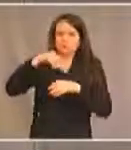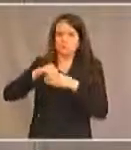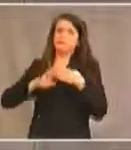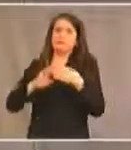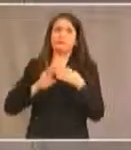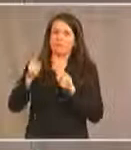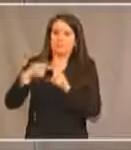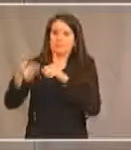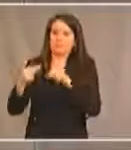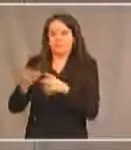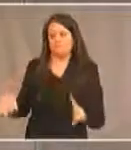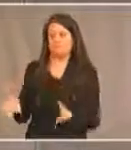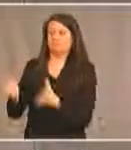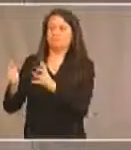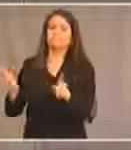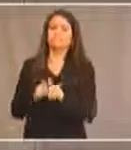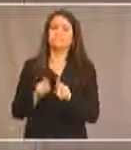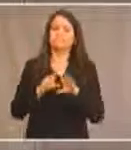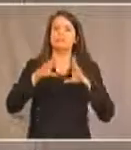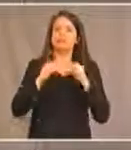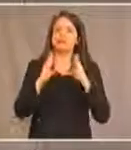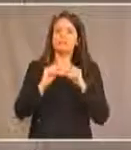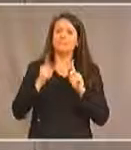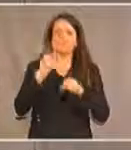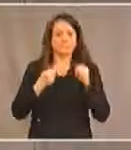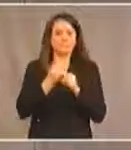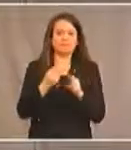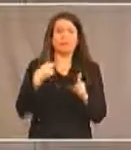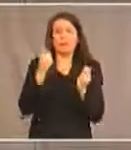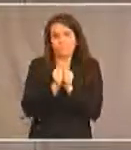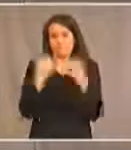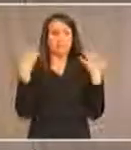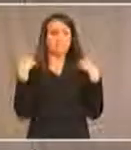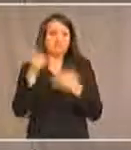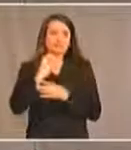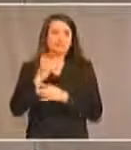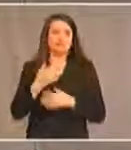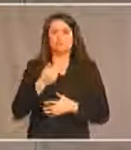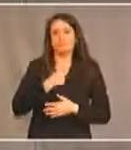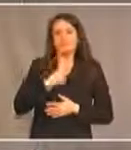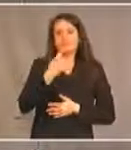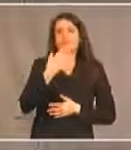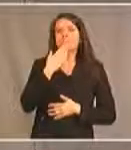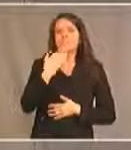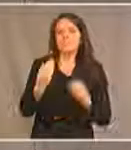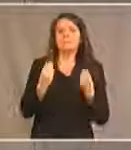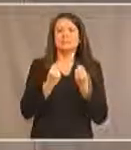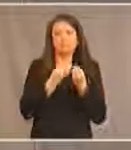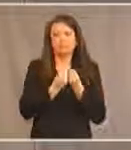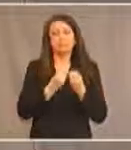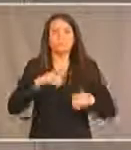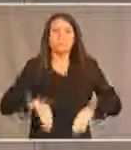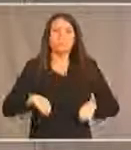des Premières Nations. Au nom de l'Assemblée des Premières Nations et de son conseil exécutif, je tiens à remercier l'honorable ministre Carla Qualtrough,